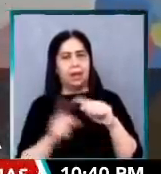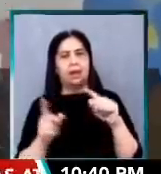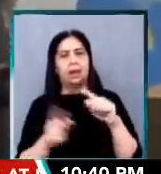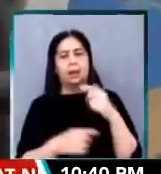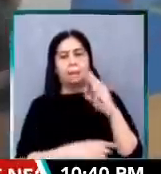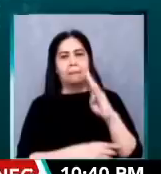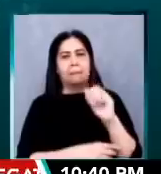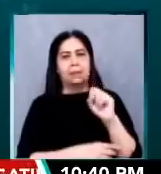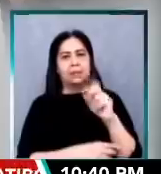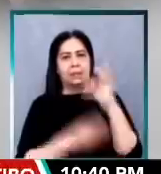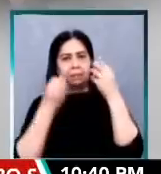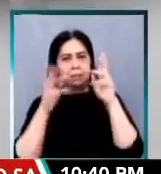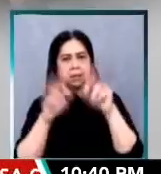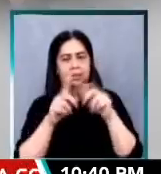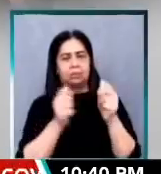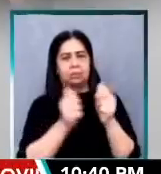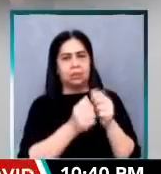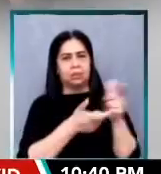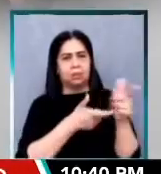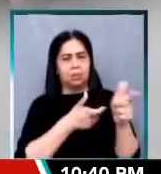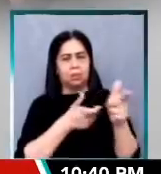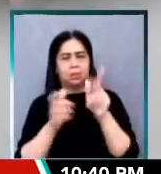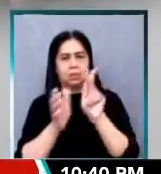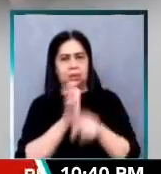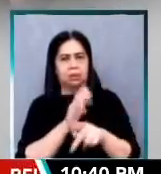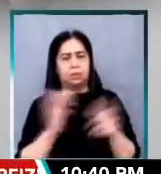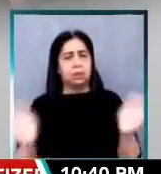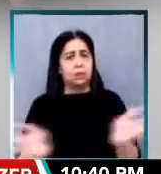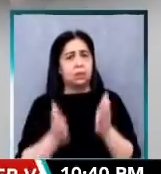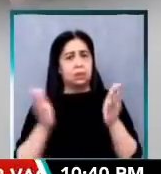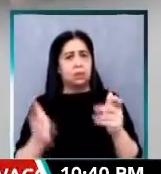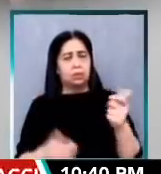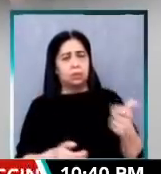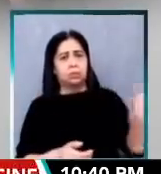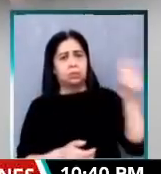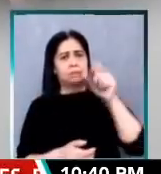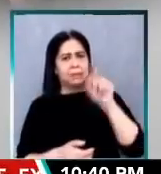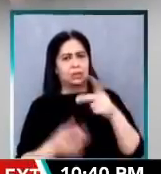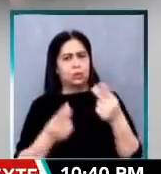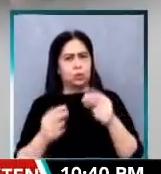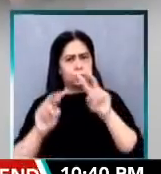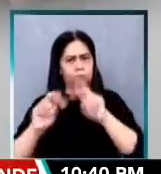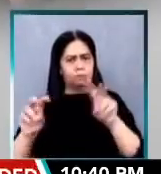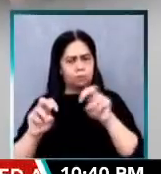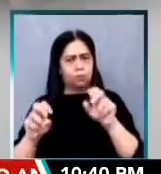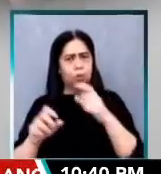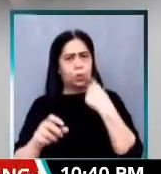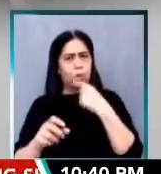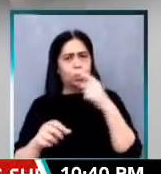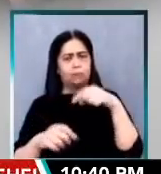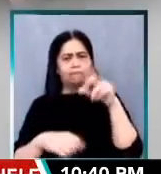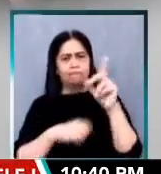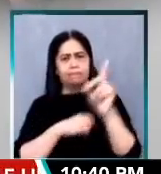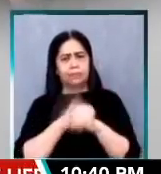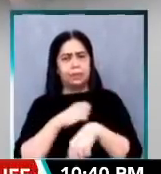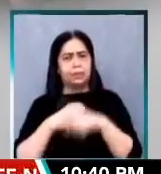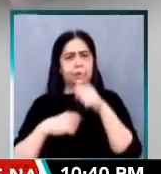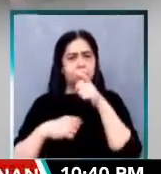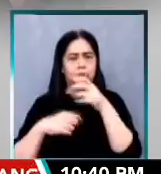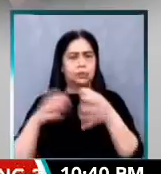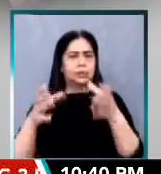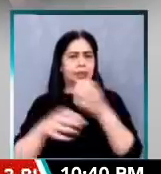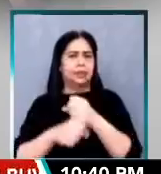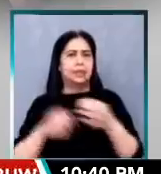kanyang kasama. Hinimok niya mga otoridad na gawin ang lahat na makakaya upang makamit ang hustisya para sa kanilang pamilyang